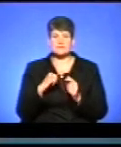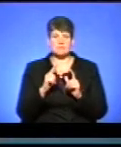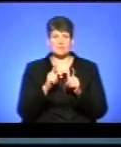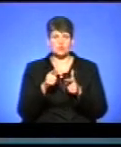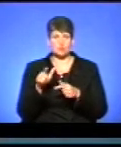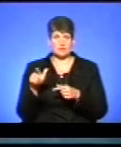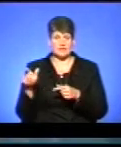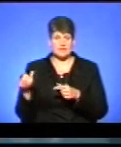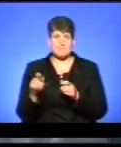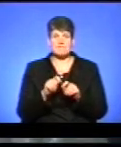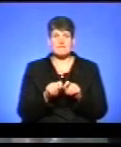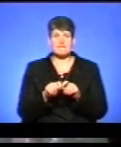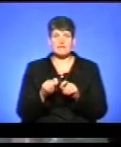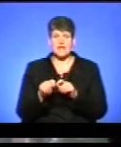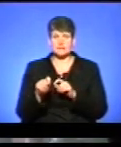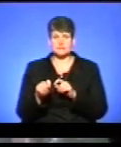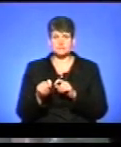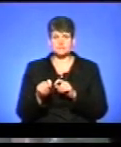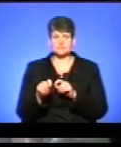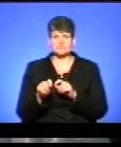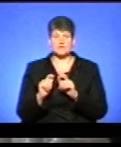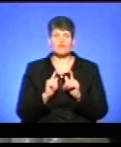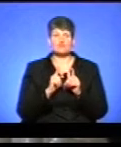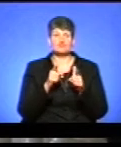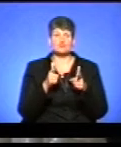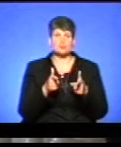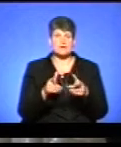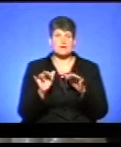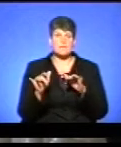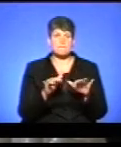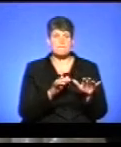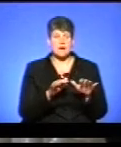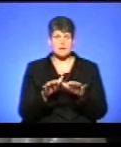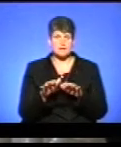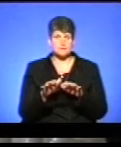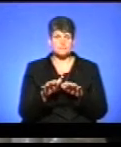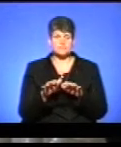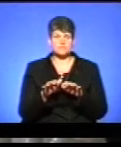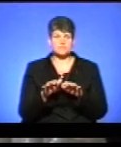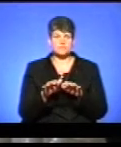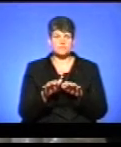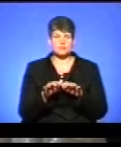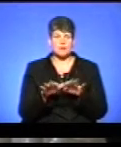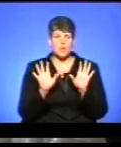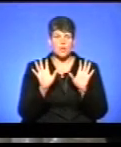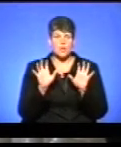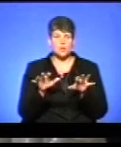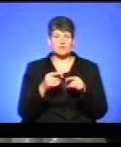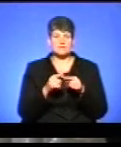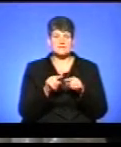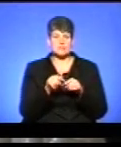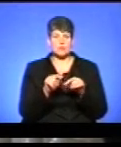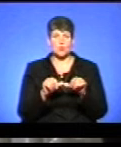і перевіряти вступні кампанії, і голови цих